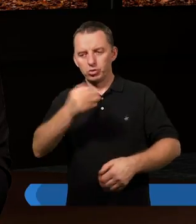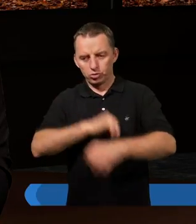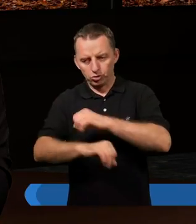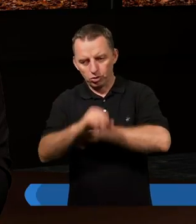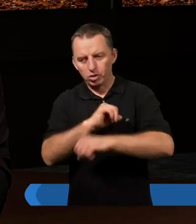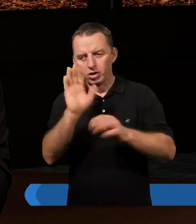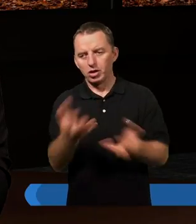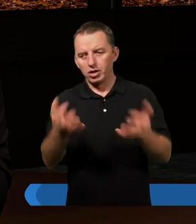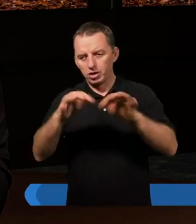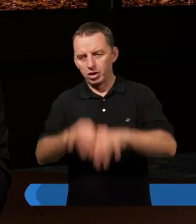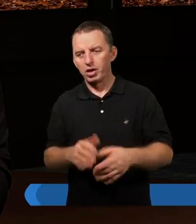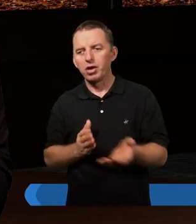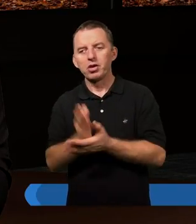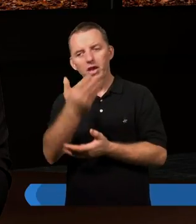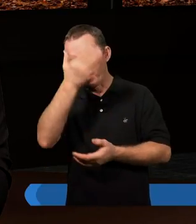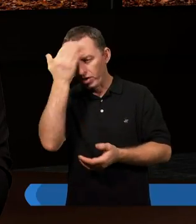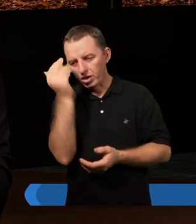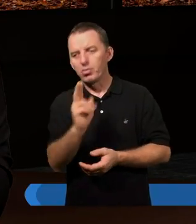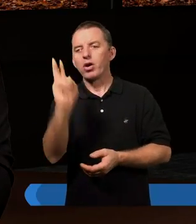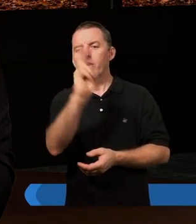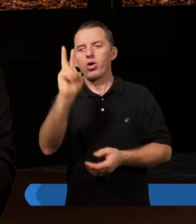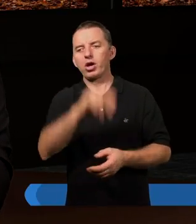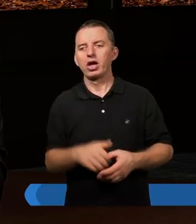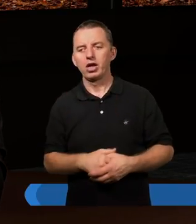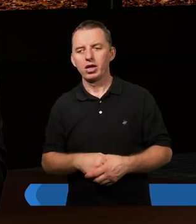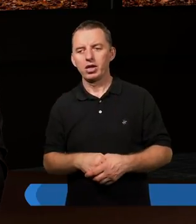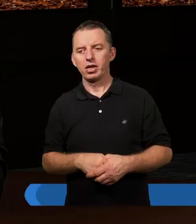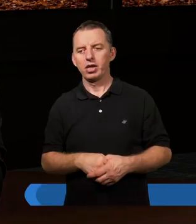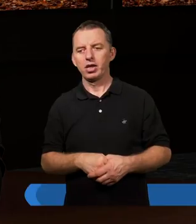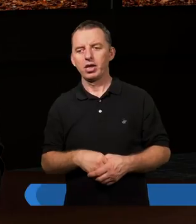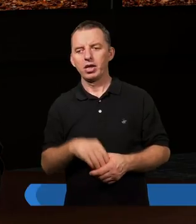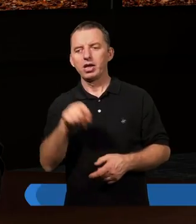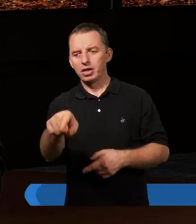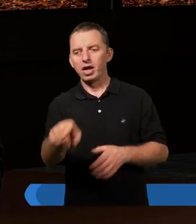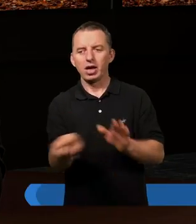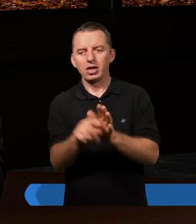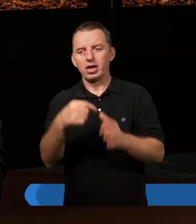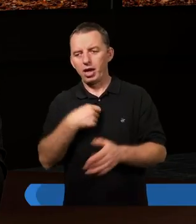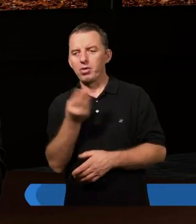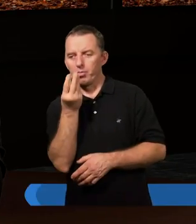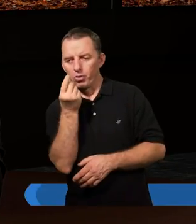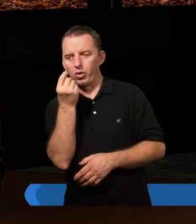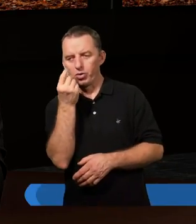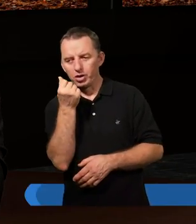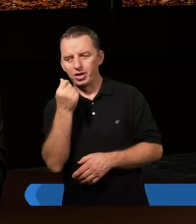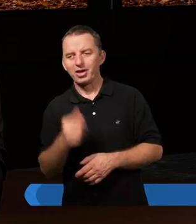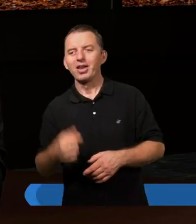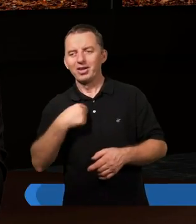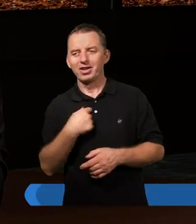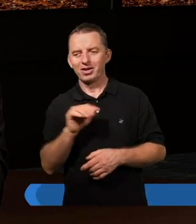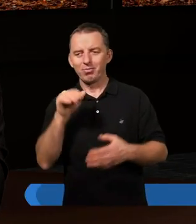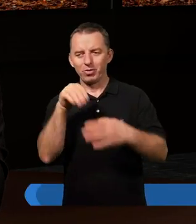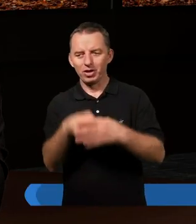został założony przez nie wiadomo kogo. I to jest taka dla mnie osobiście pociecha, bo ja siebie nie postrzegam jako